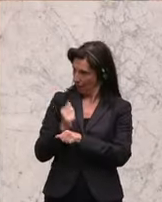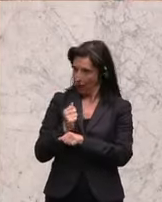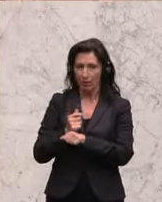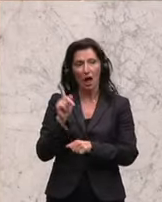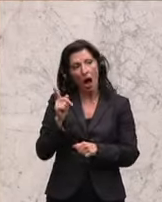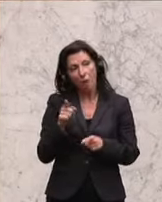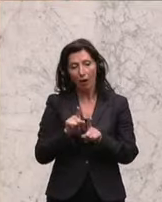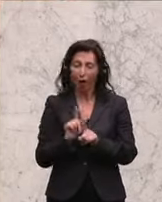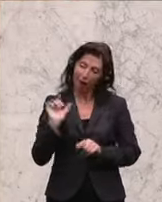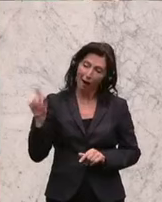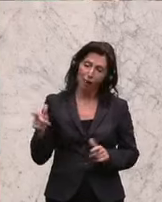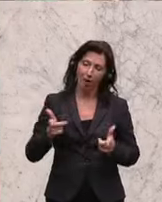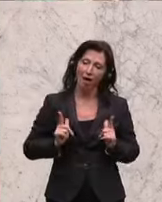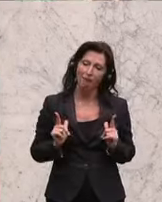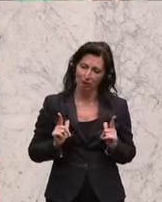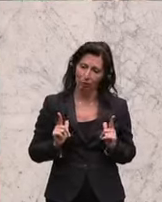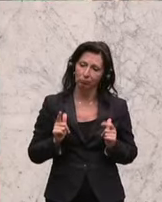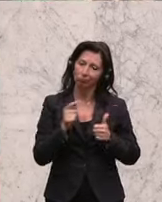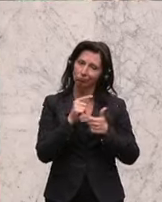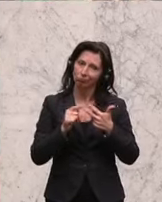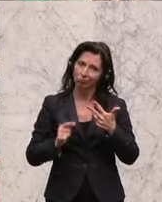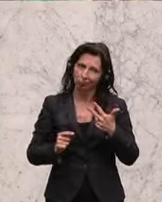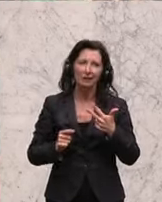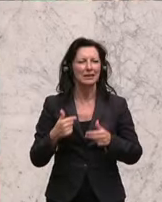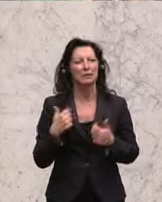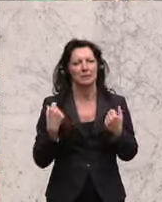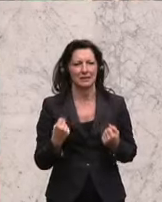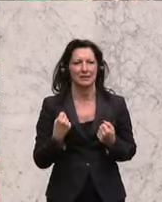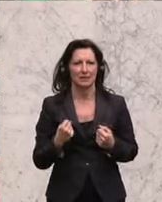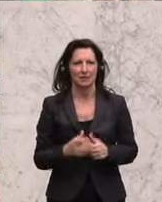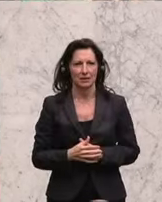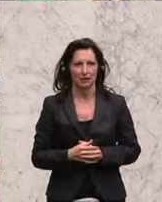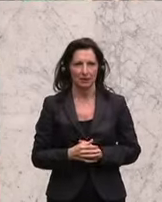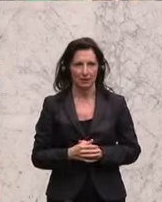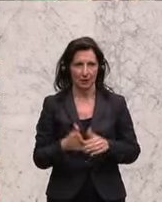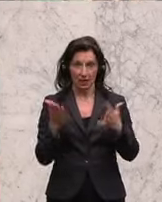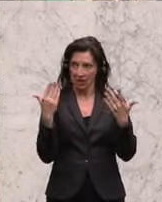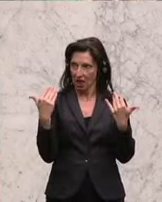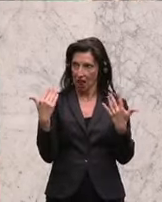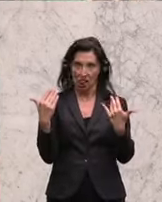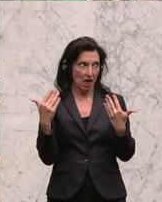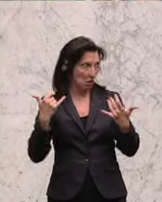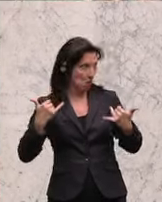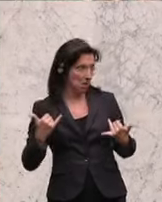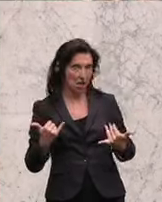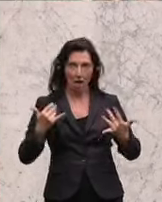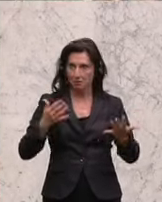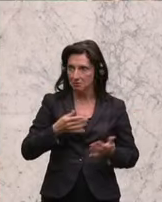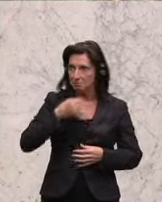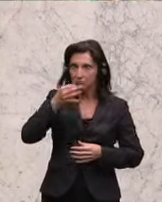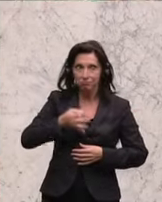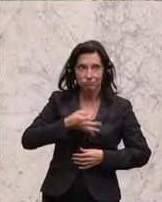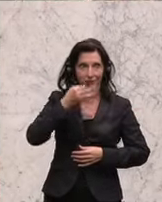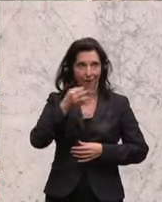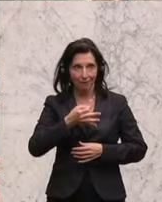Erwartungen an Sie, Frau Ministerin, aber ich bin sicher, wenn wir dieses Klima, das da jetzt beschworen wird und wurde in den